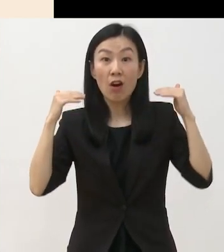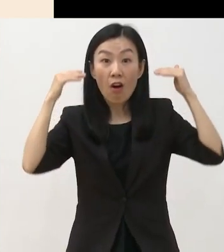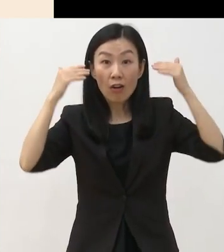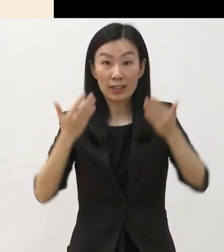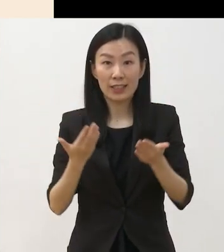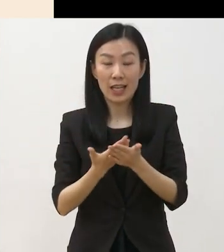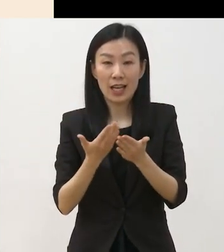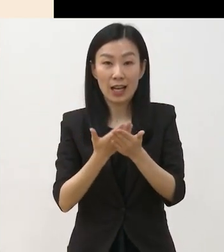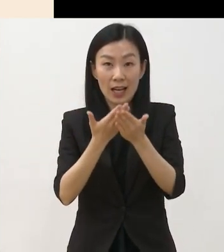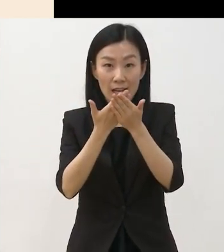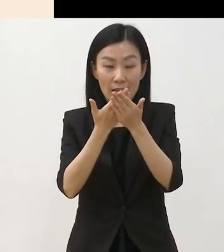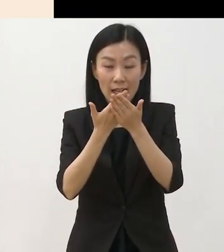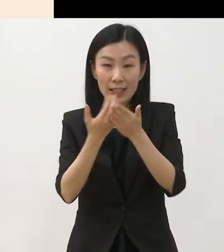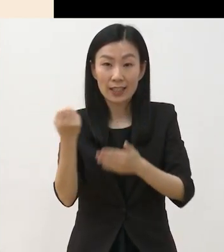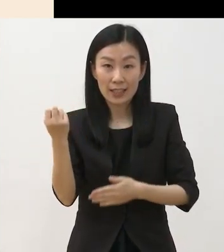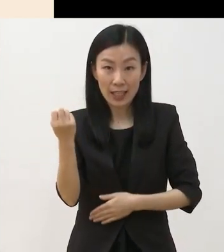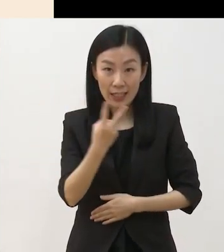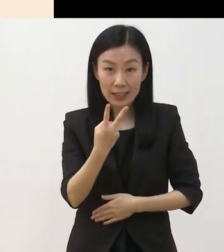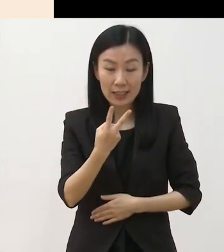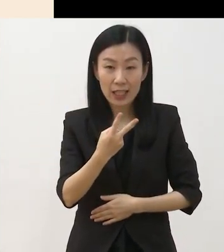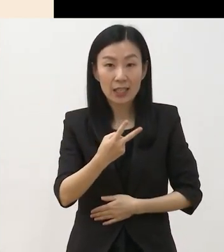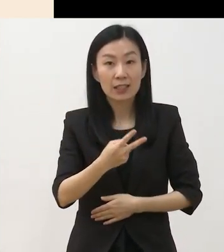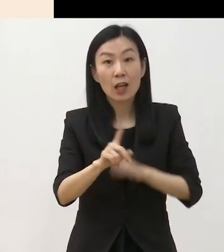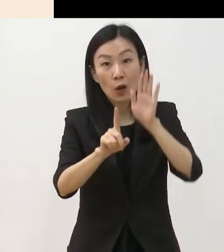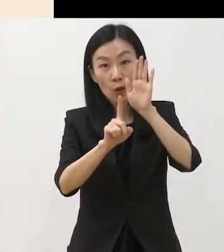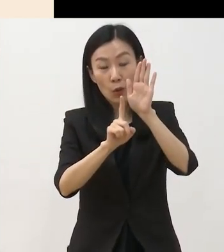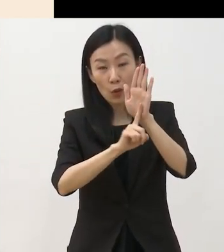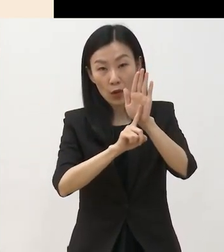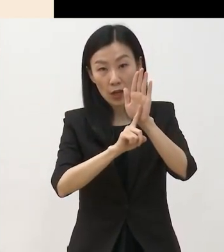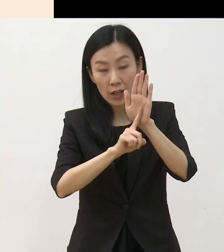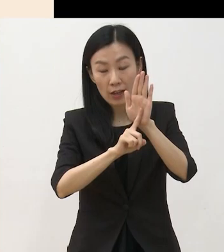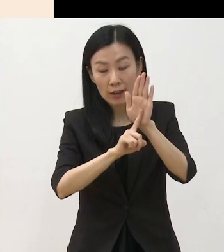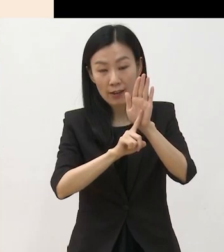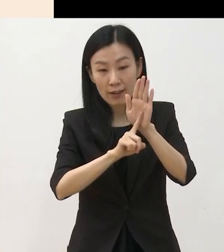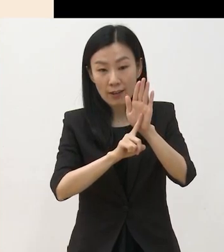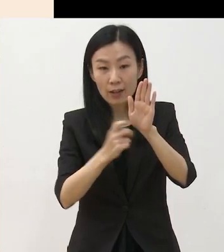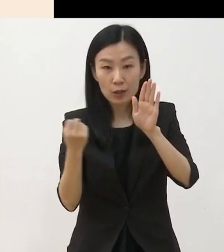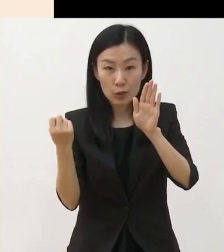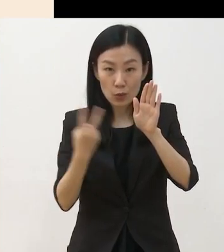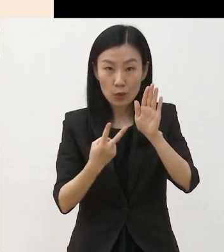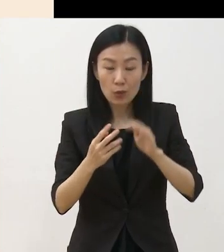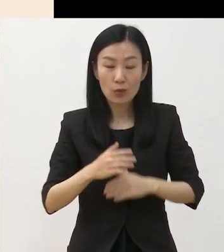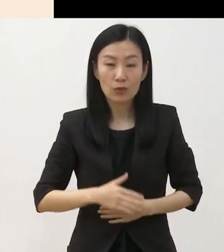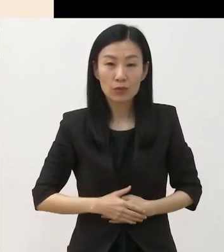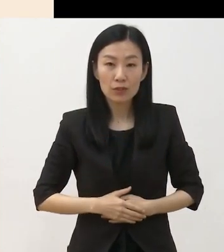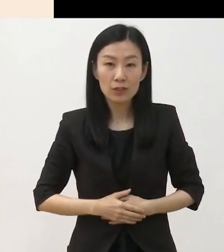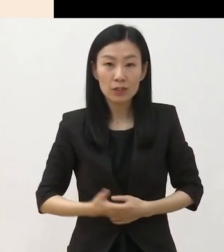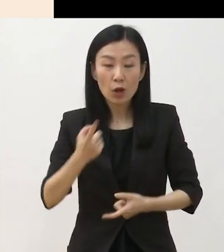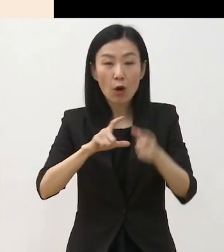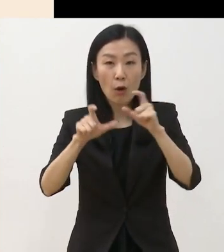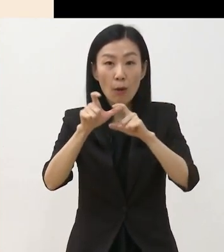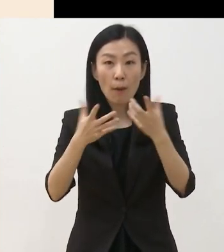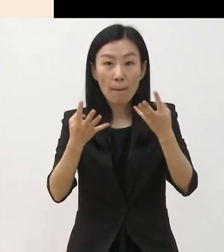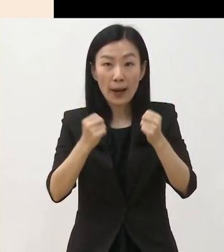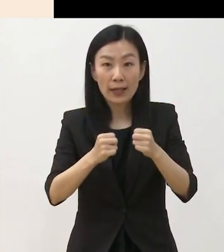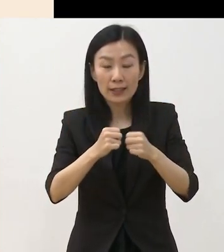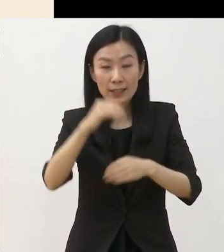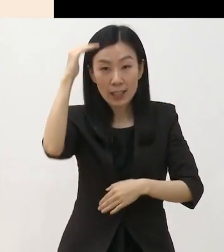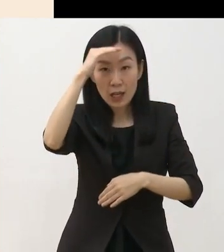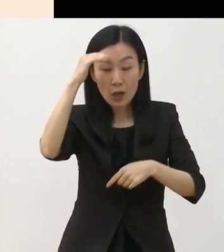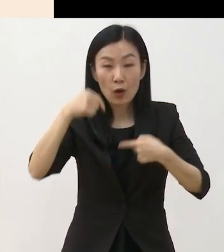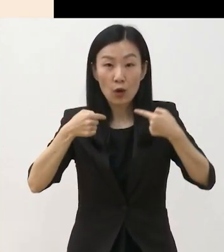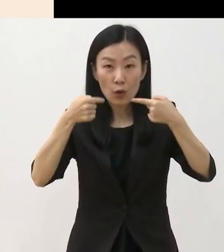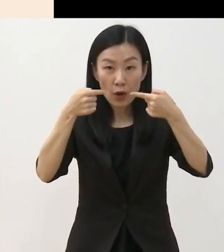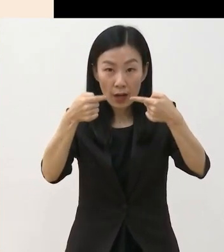재공연의 업그레이드에 방점을 두고 있으며 나아가 보다 많은 관객 개발을 중요하게